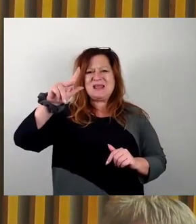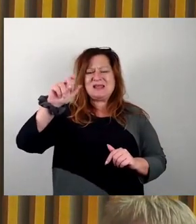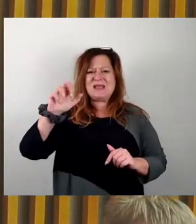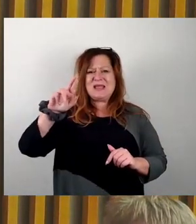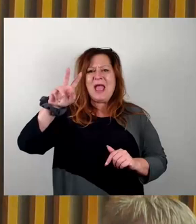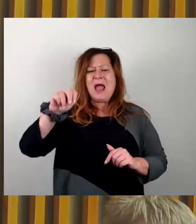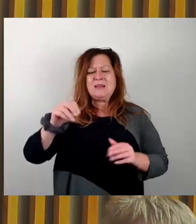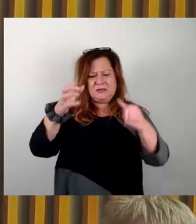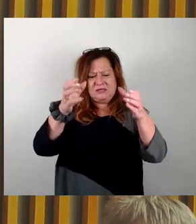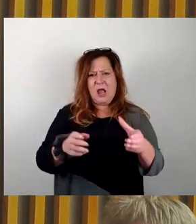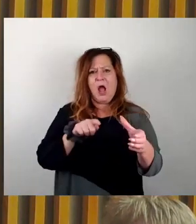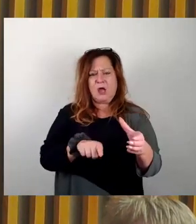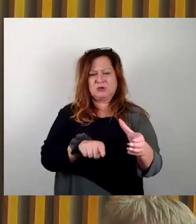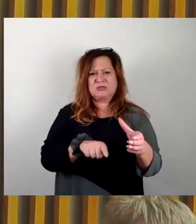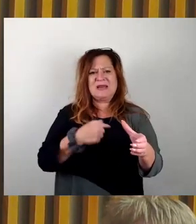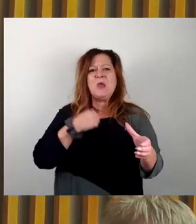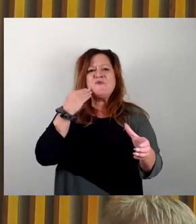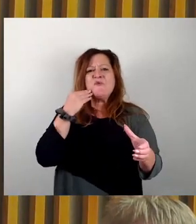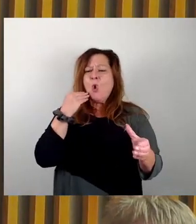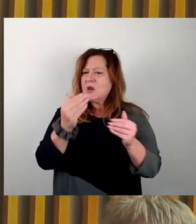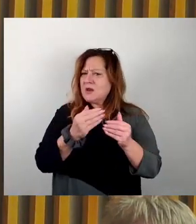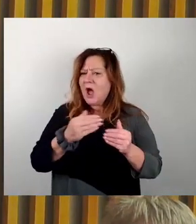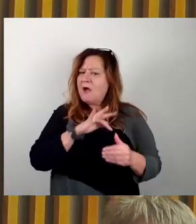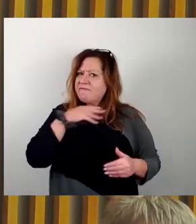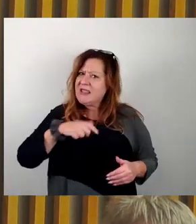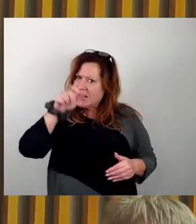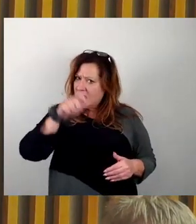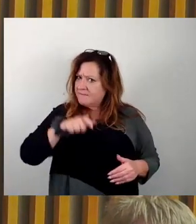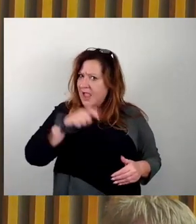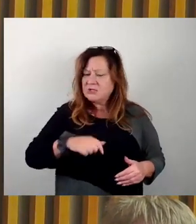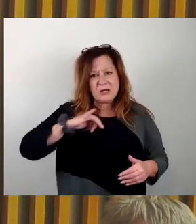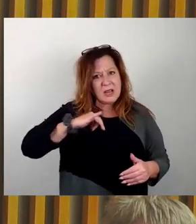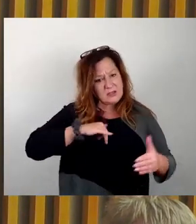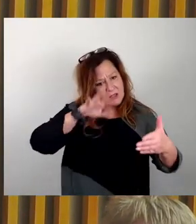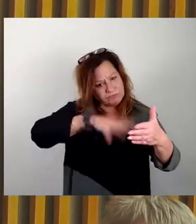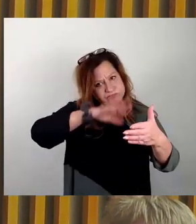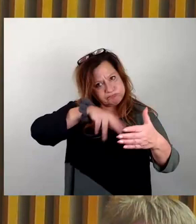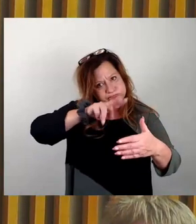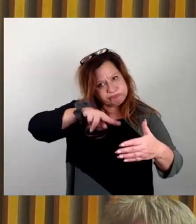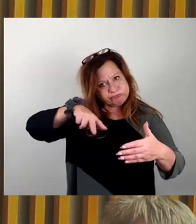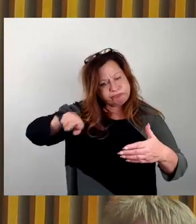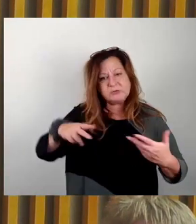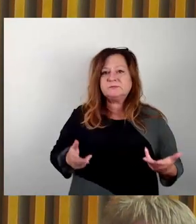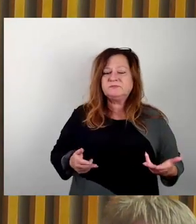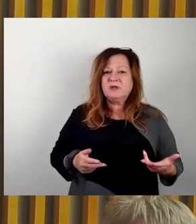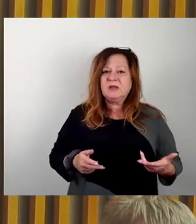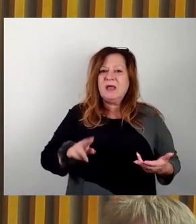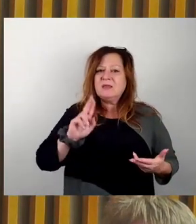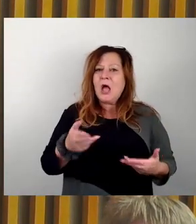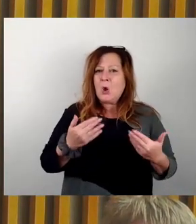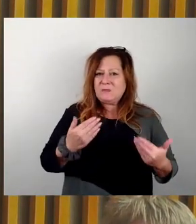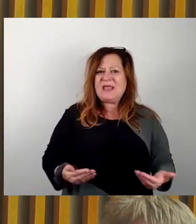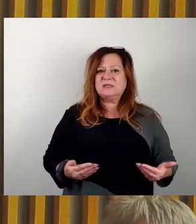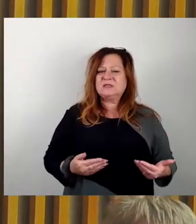dort in der Nähe, dass dort viele Menschen sehr interessiert diesen Text lesen. Und deshalb jetzt noch ein Wort